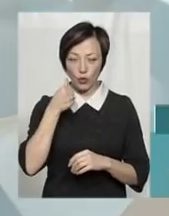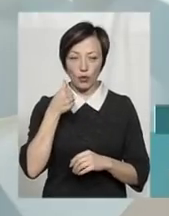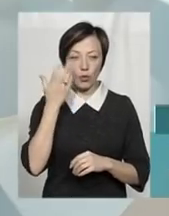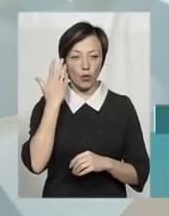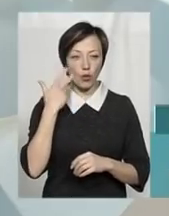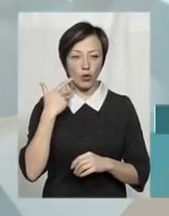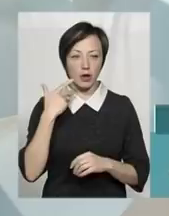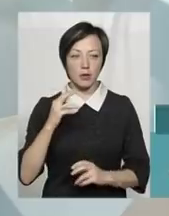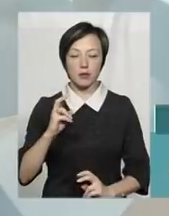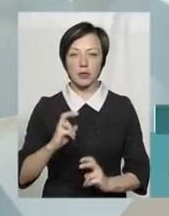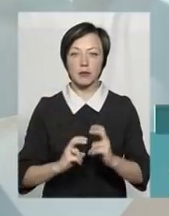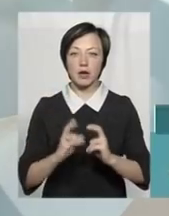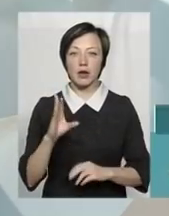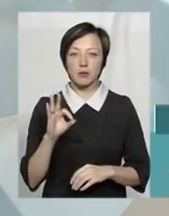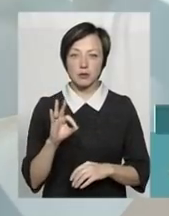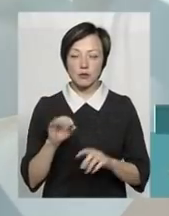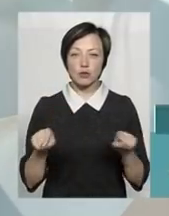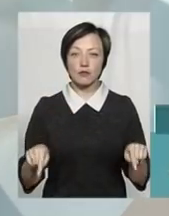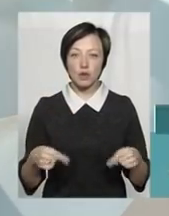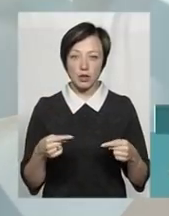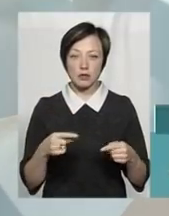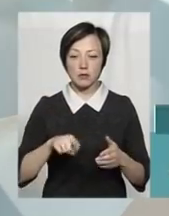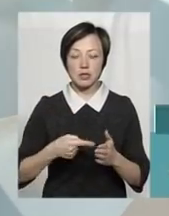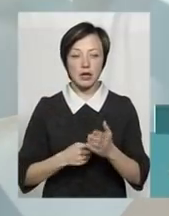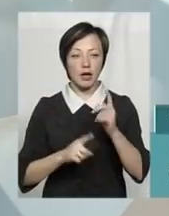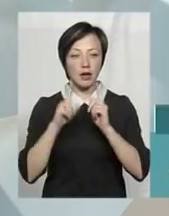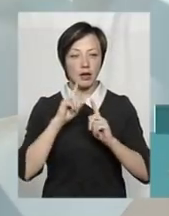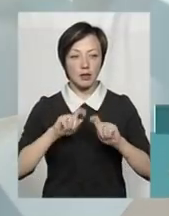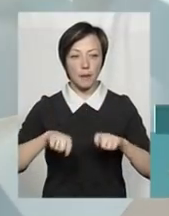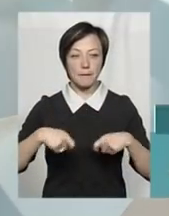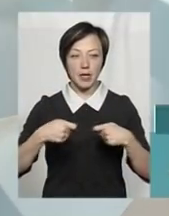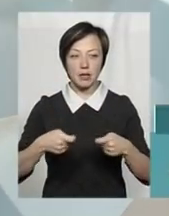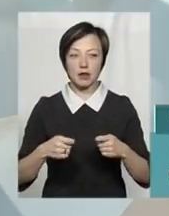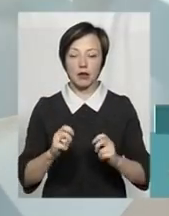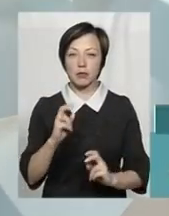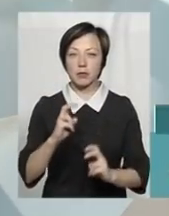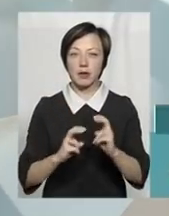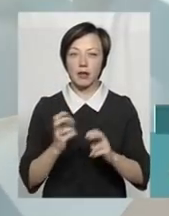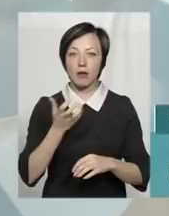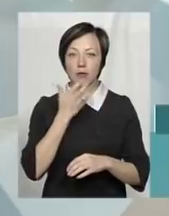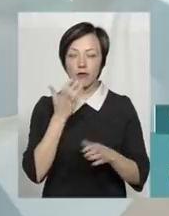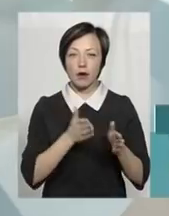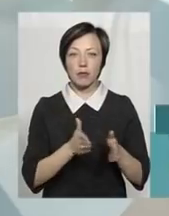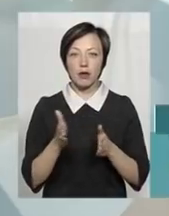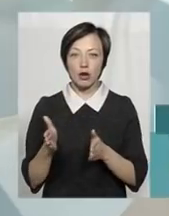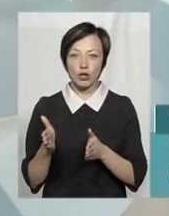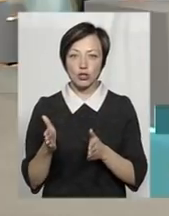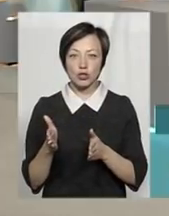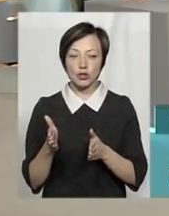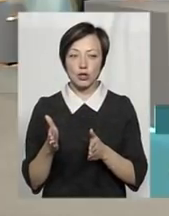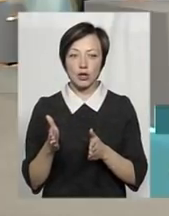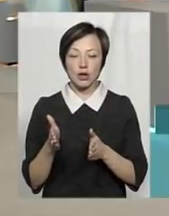коли підприємство створилося, тобто міська рада передала підприємству теплових мереж в